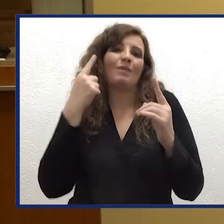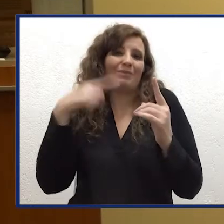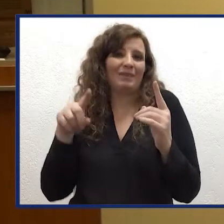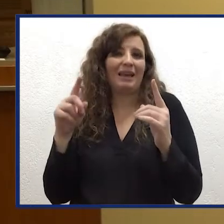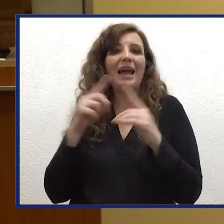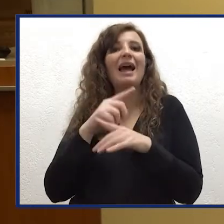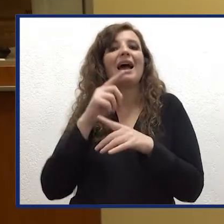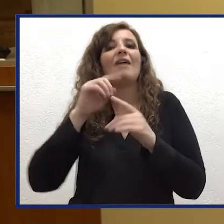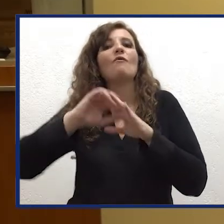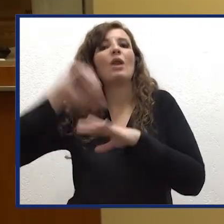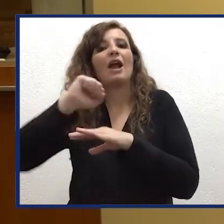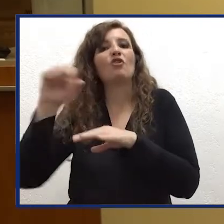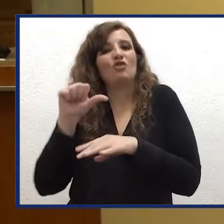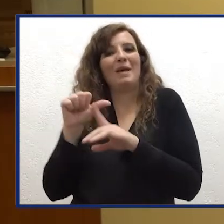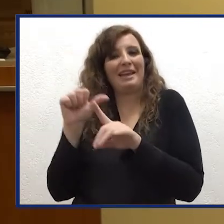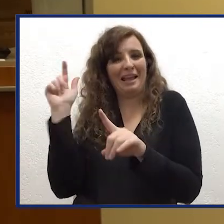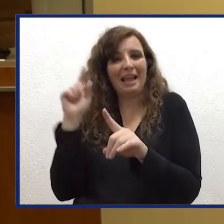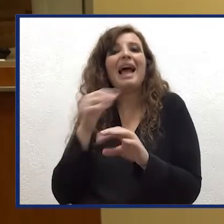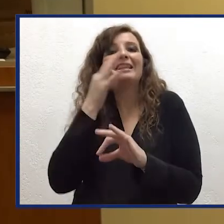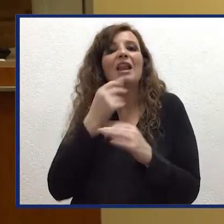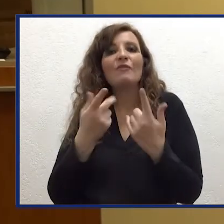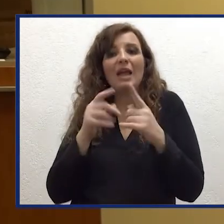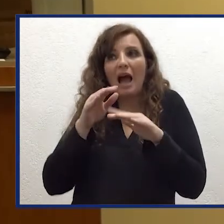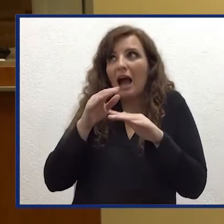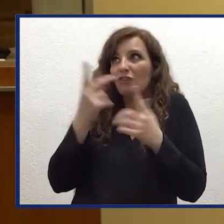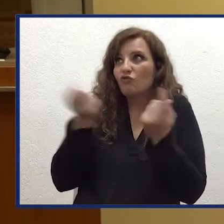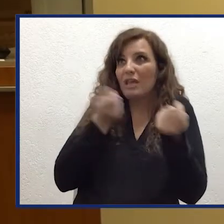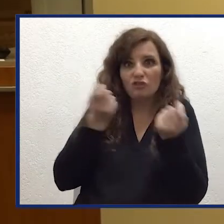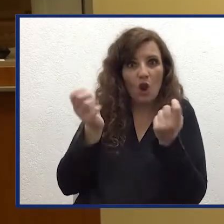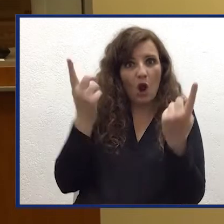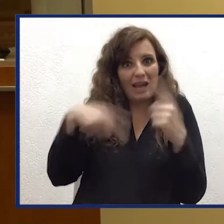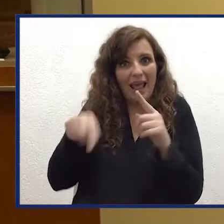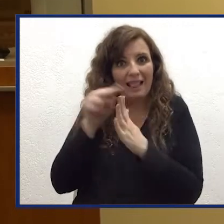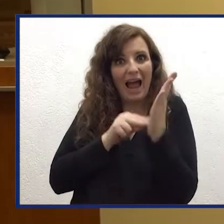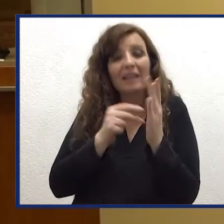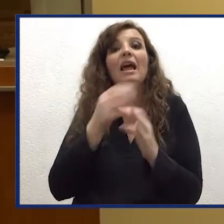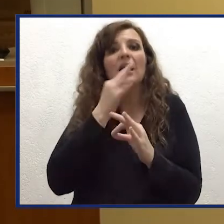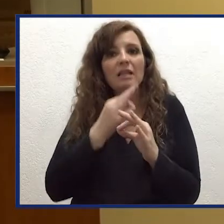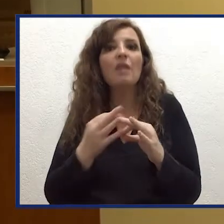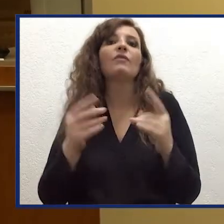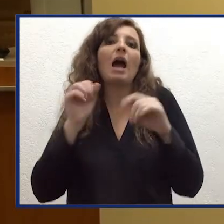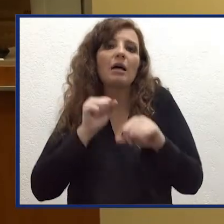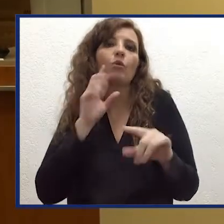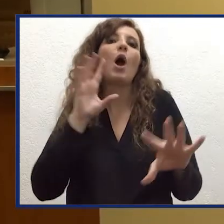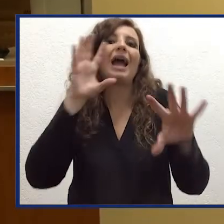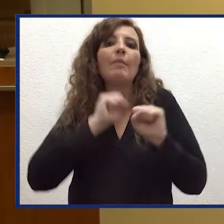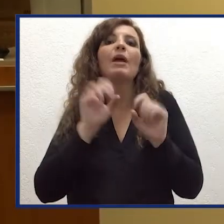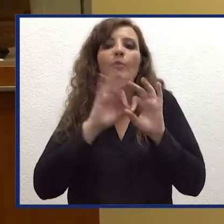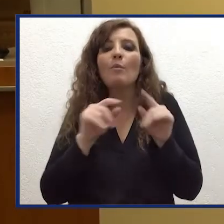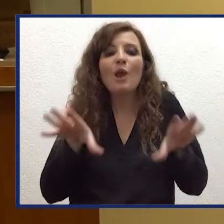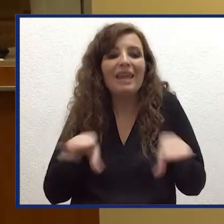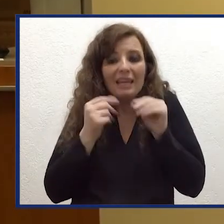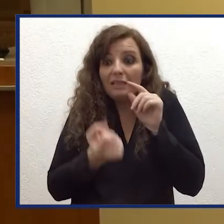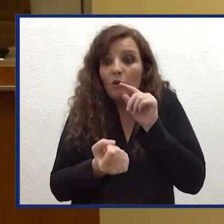caso per il vulcano Shimaidek. L'utilizzo di dati geostazionali ha consentito di individuare esattamente gli